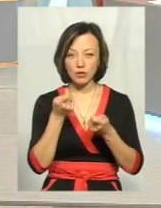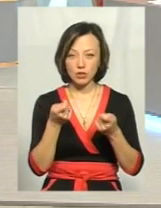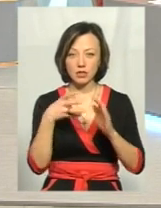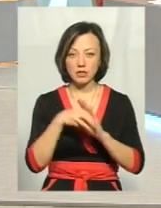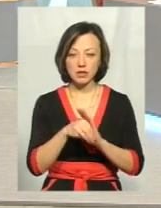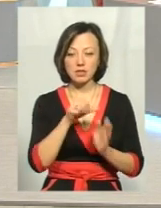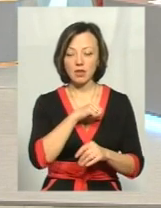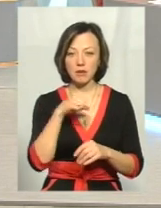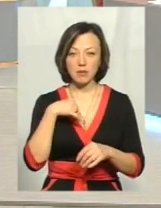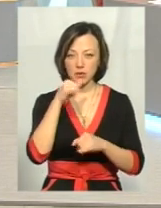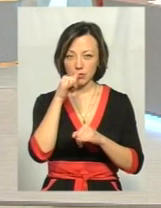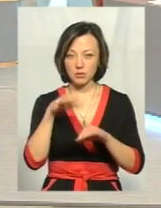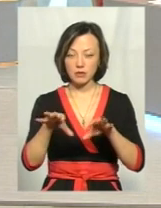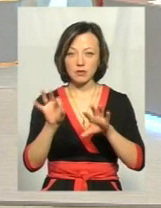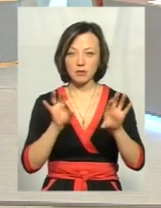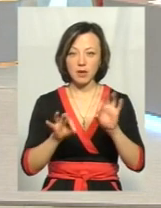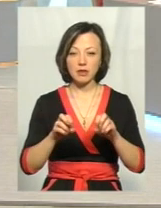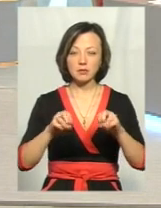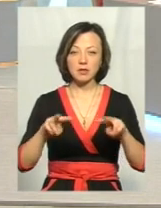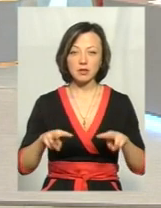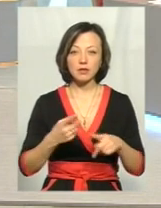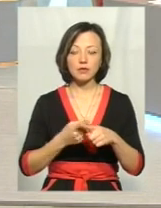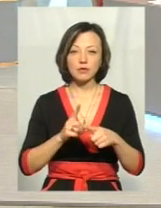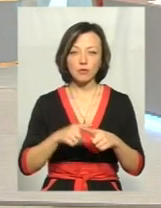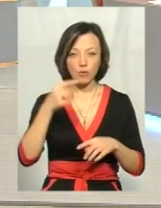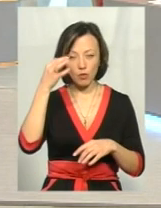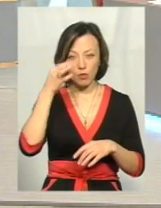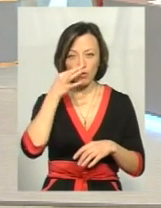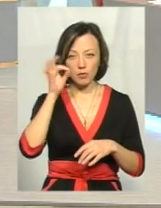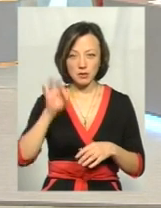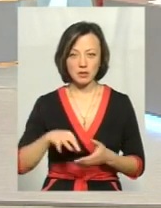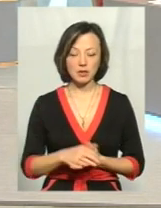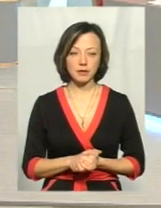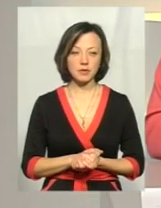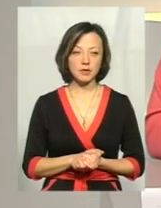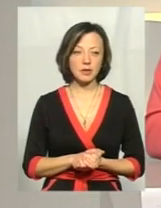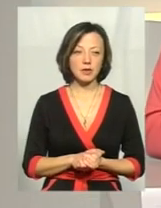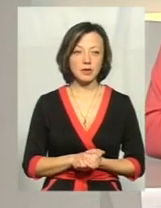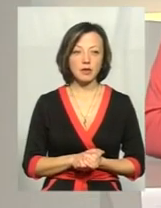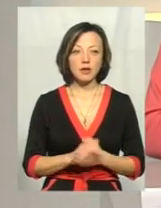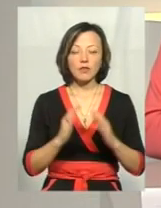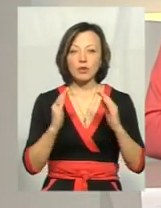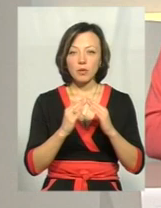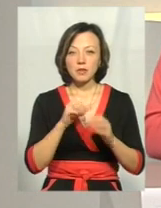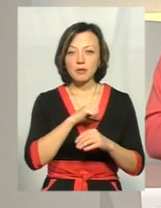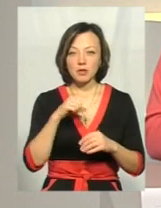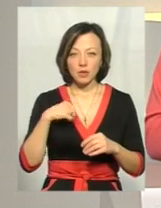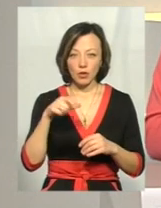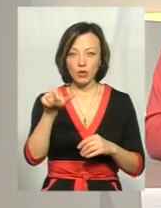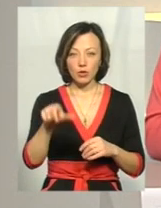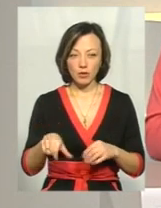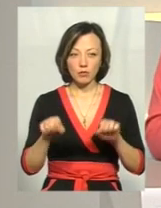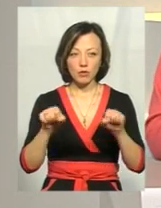там людина сама не відбере, треба, щоб відбирала фахівець, який в цьому обізнаний. А дома самостійно людина